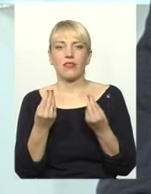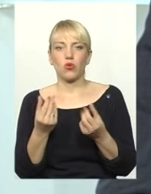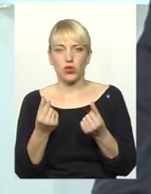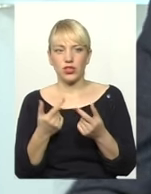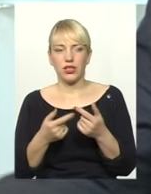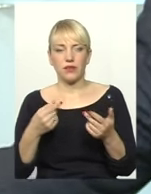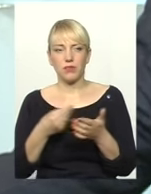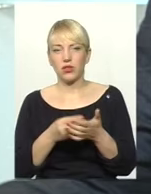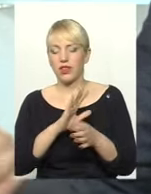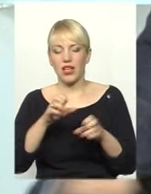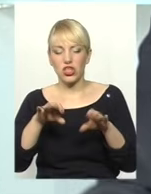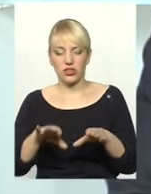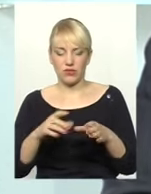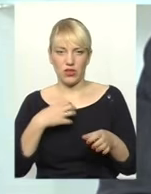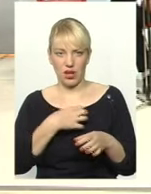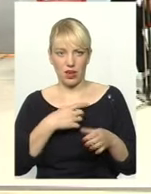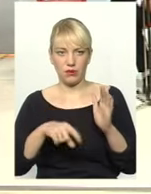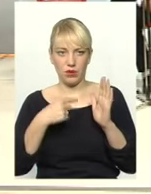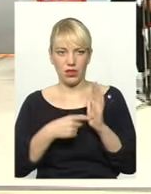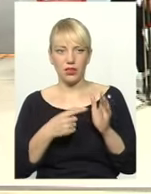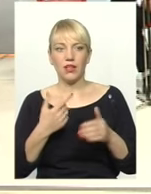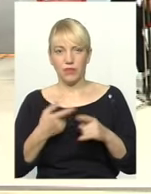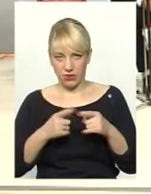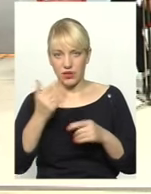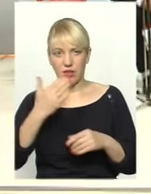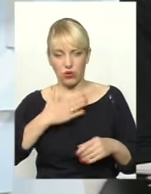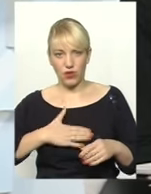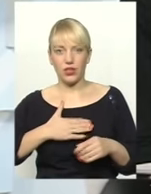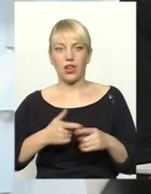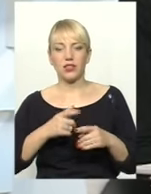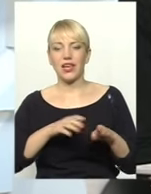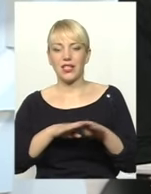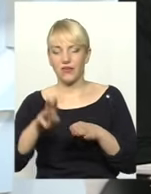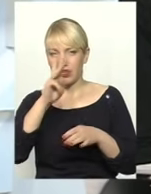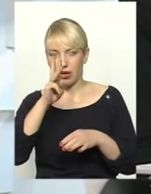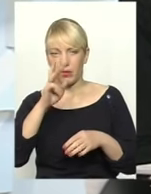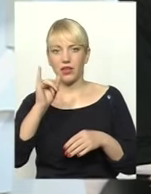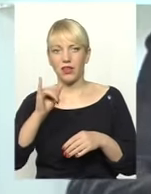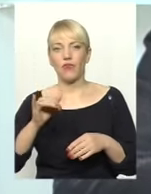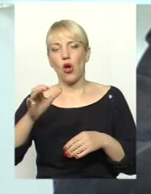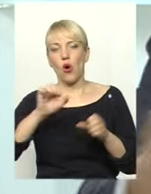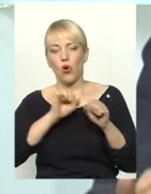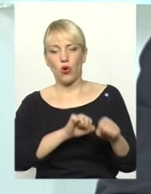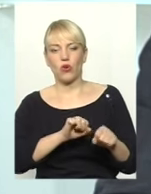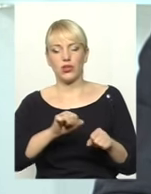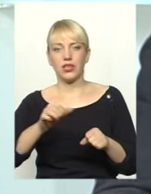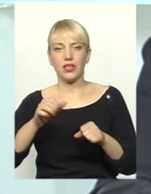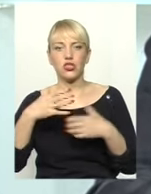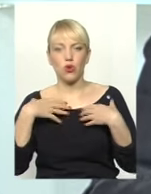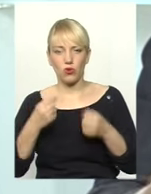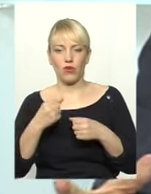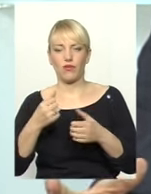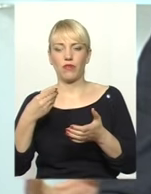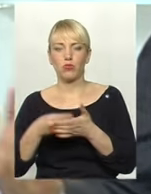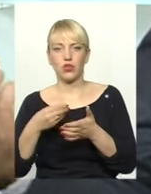нагальні питання. Ну, скажи, хіма зародивлення, я сьогодні рівень завитної плати в охороні здоров'я, в освіті, в медицині, в бюджетній сфері, будь-які. Він